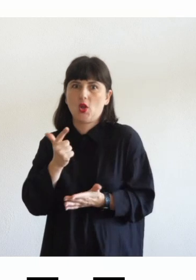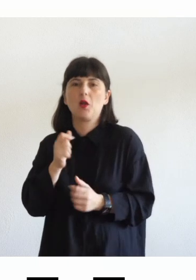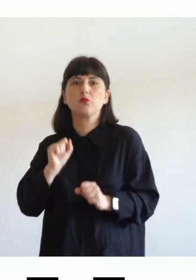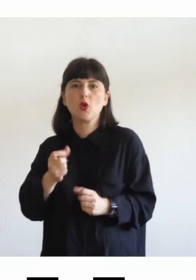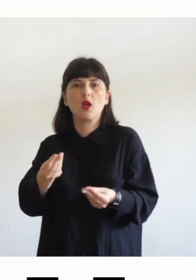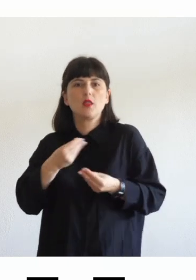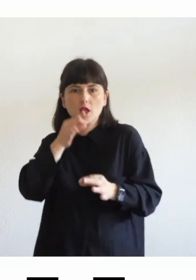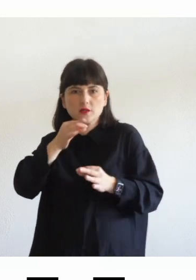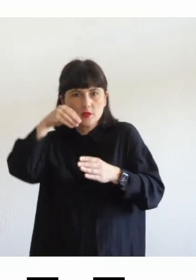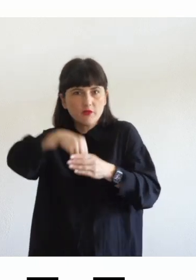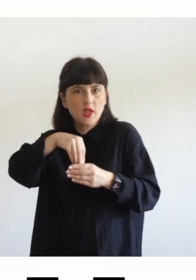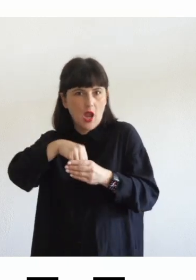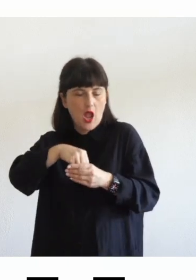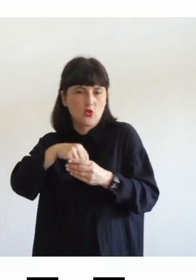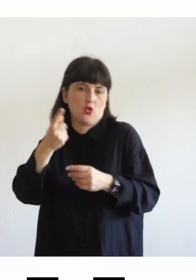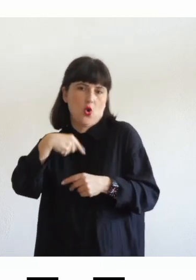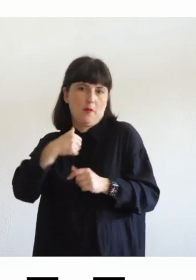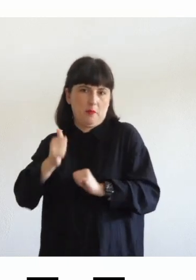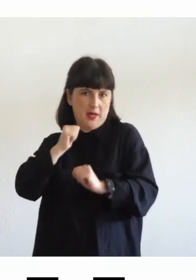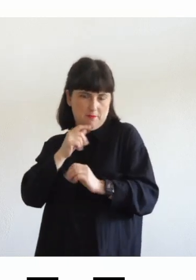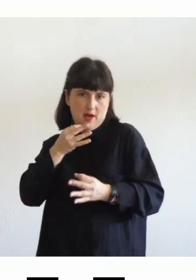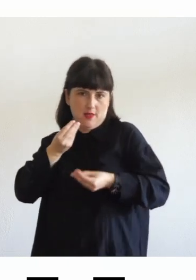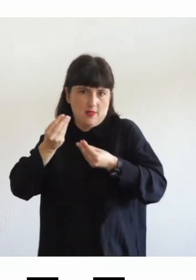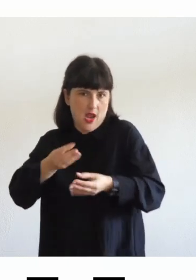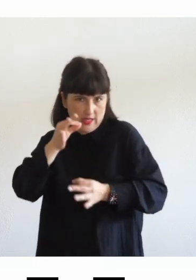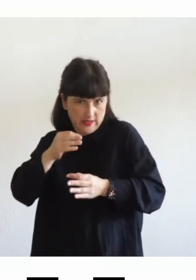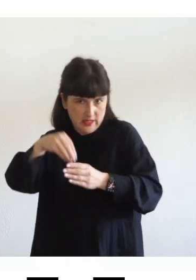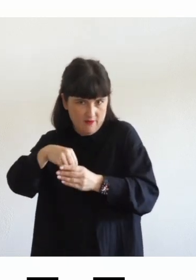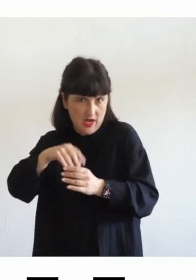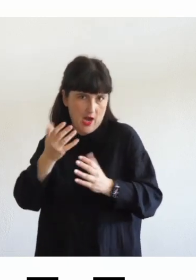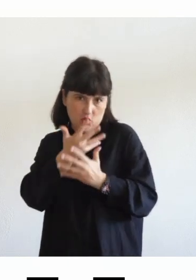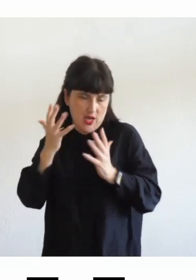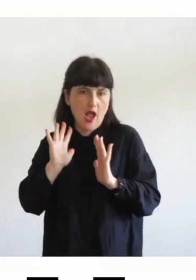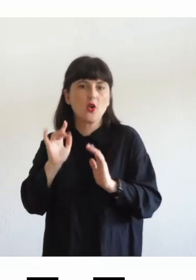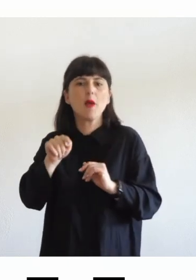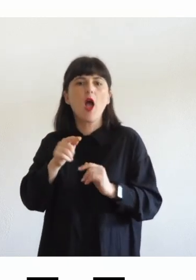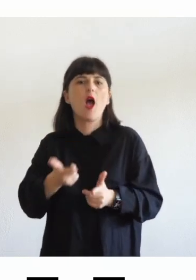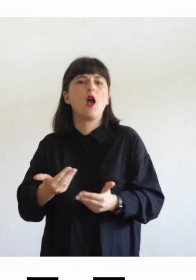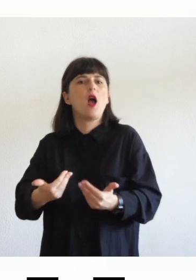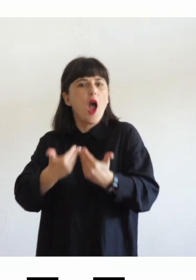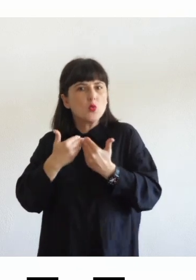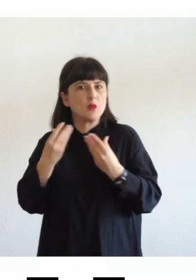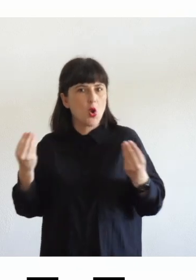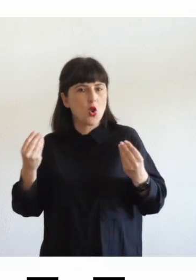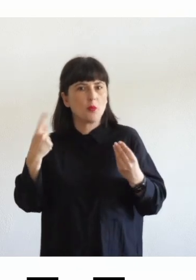semantico se noi lo associamo comunque a un codice semantico che aiuta nella decodifica e nella comprensione